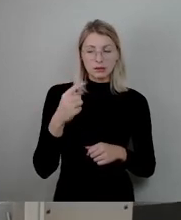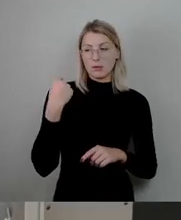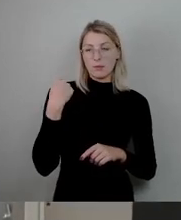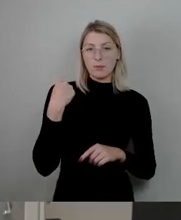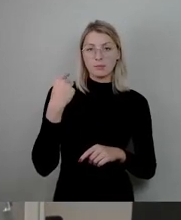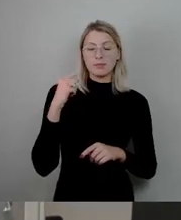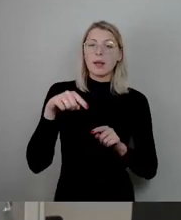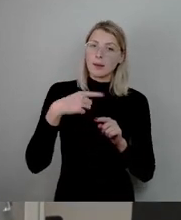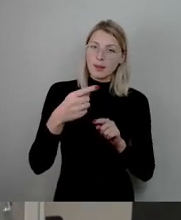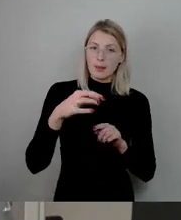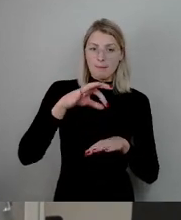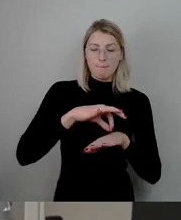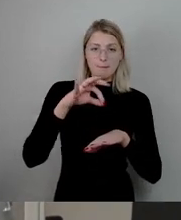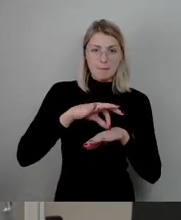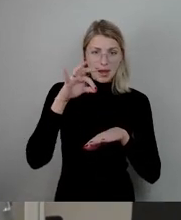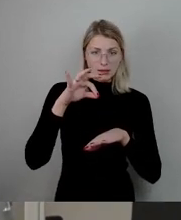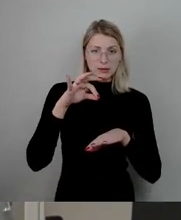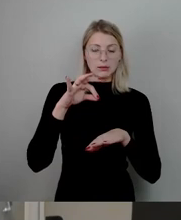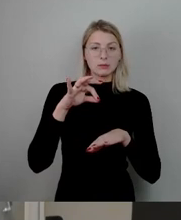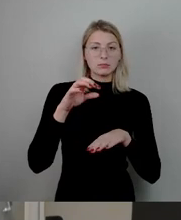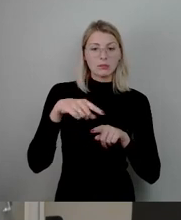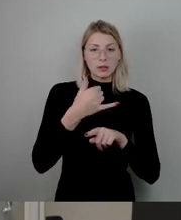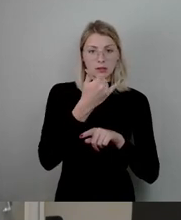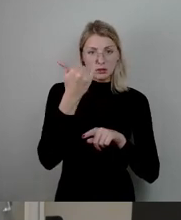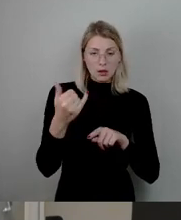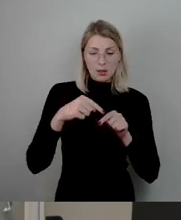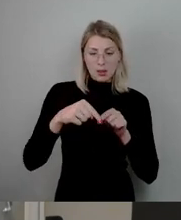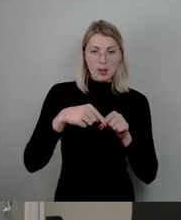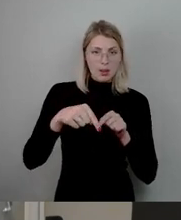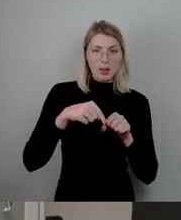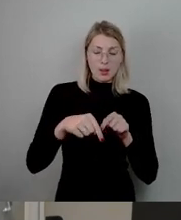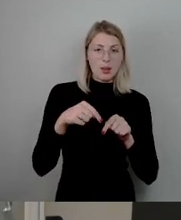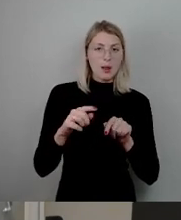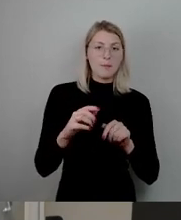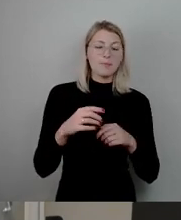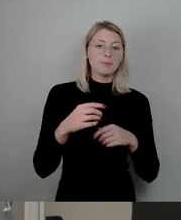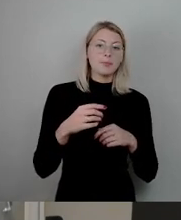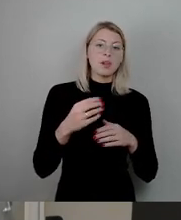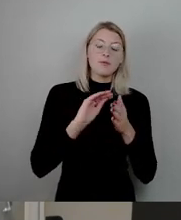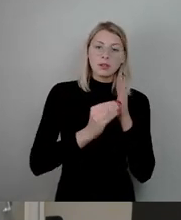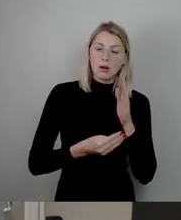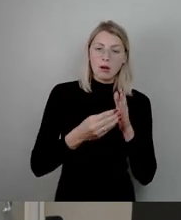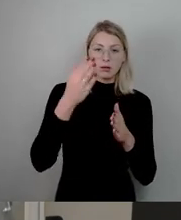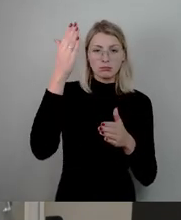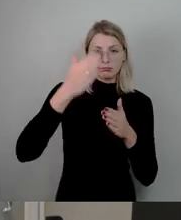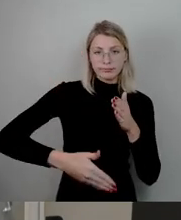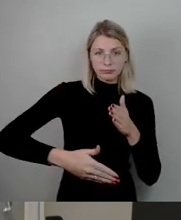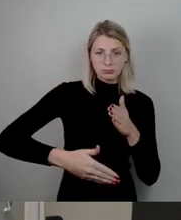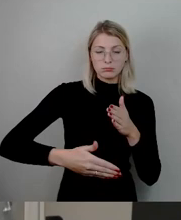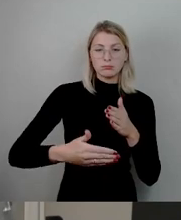läuft der Mietvertrag für das Erlebnisbad Elbermare aus. Viele